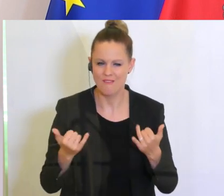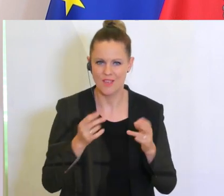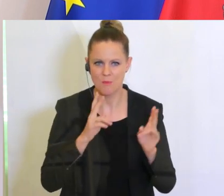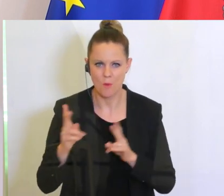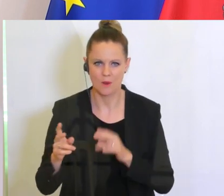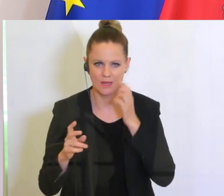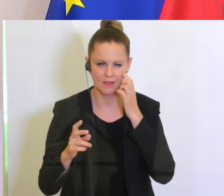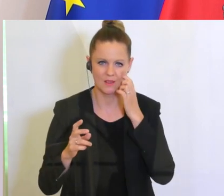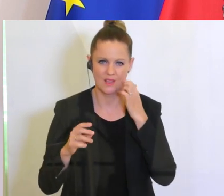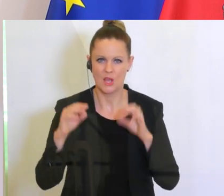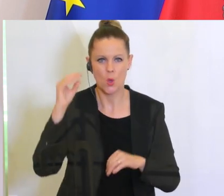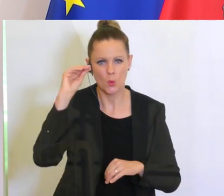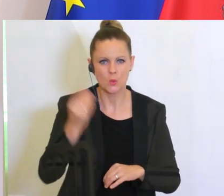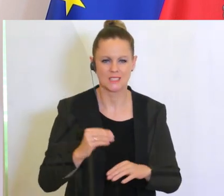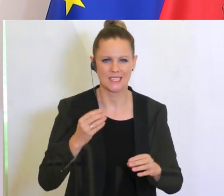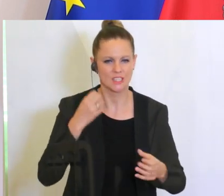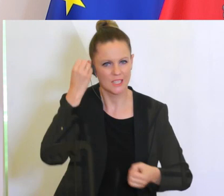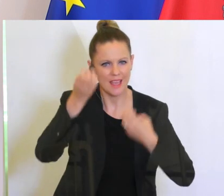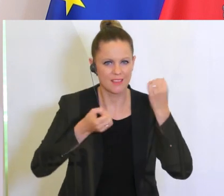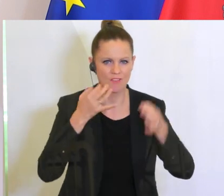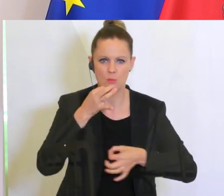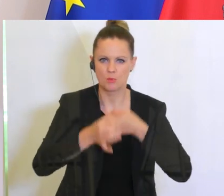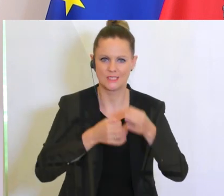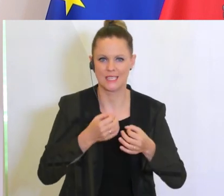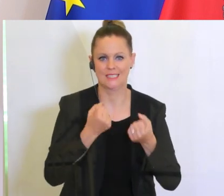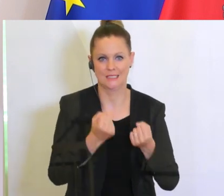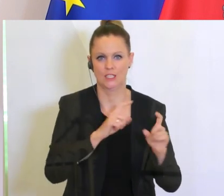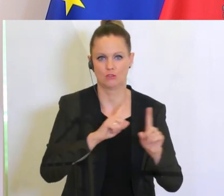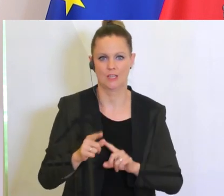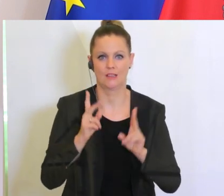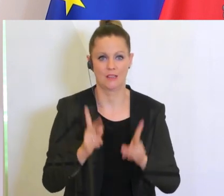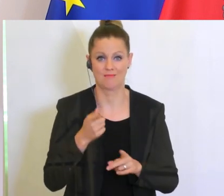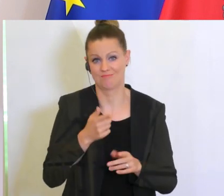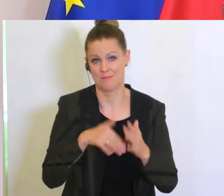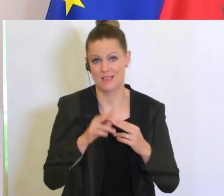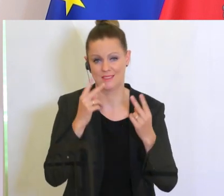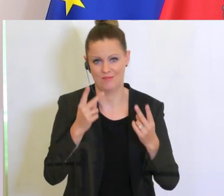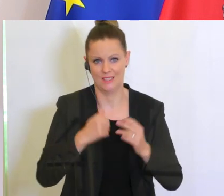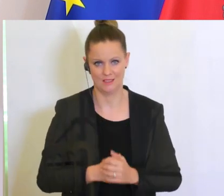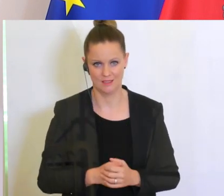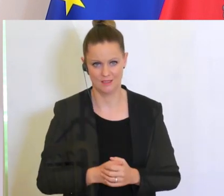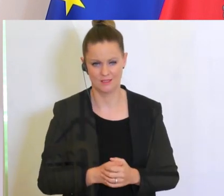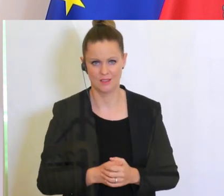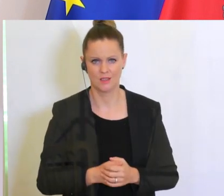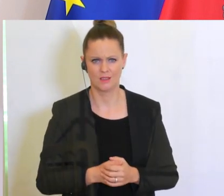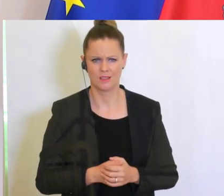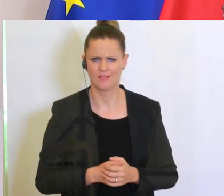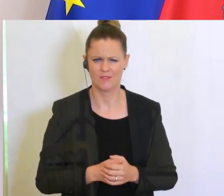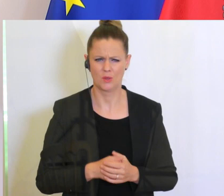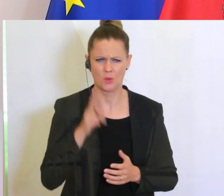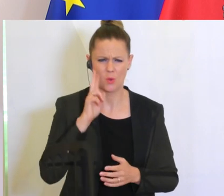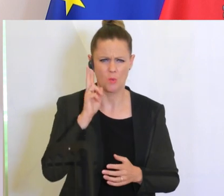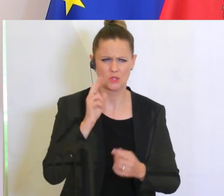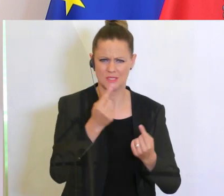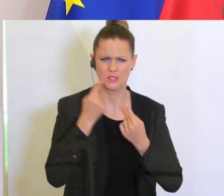künstlerischen, den künstlerisch-kreativen Prozess sicherstellen. Das ist es ja, worum es geht. Wir wollen ja nicht dahin. Ich höre von absurden Situationen